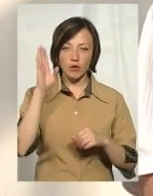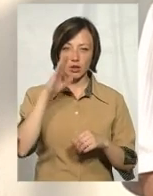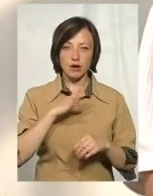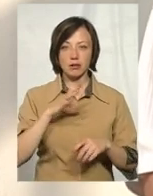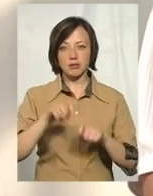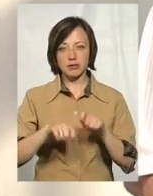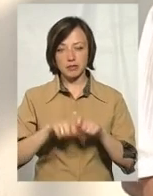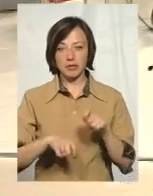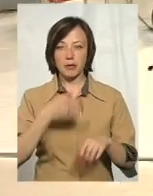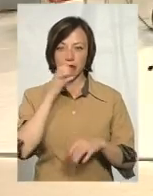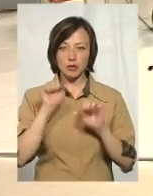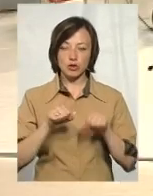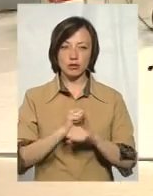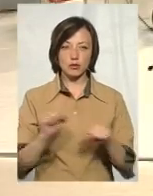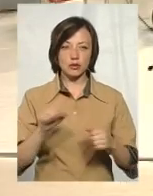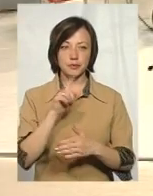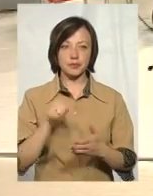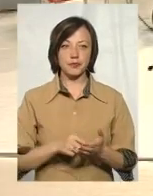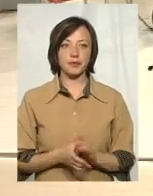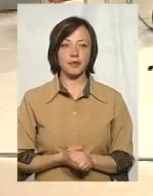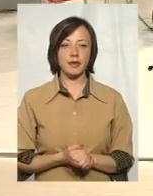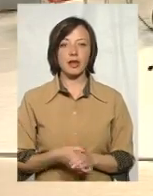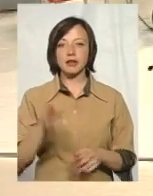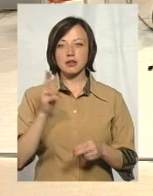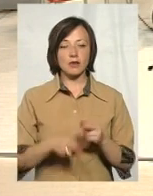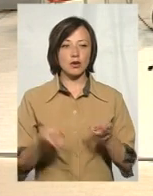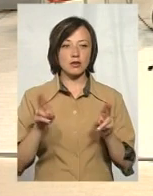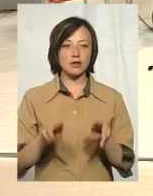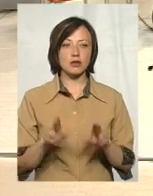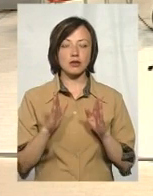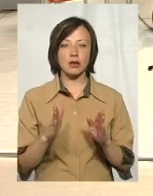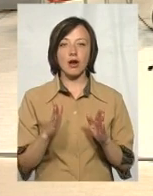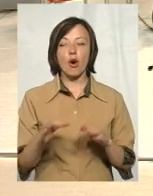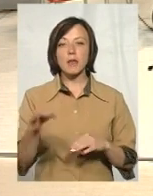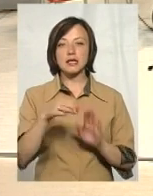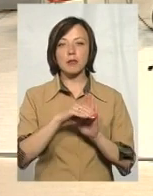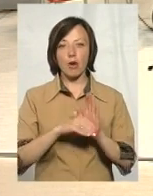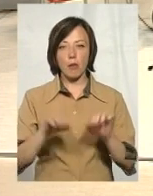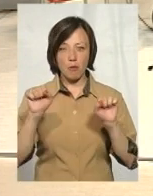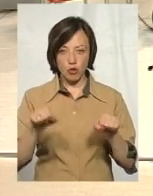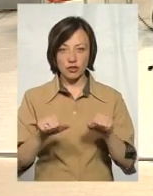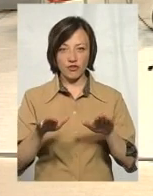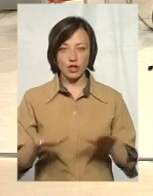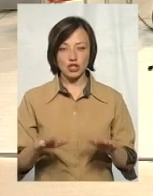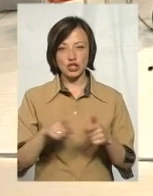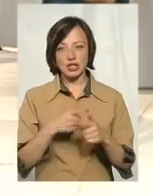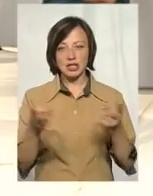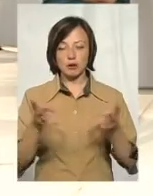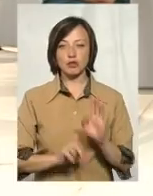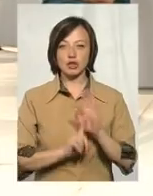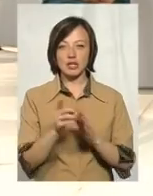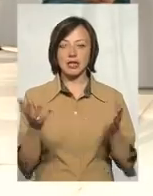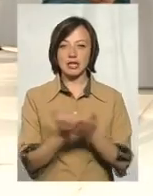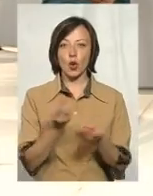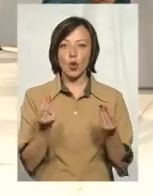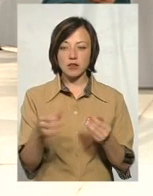споживання. Пане В'ячеславе, на завершення в нас залишається буквально. Обласна програма може вирішити? Чи треба спочатку знайти